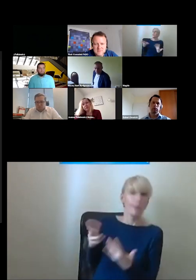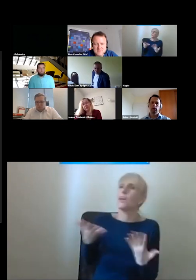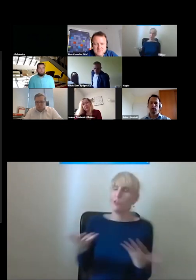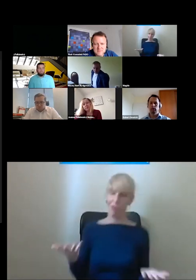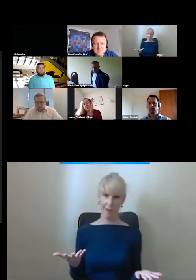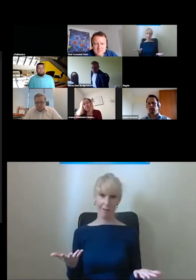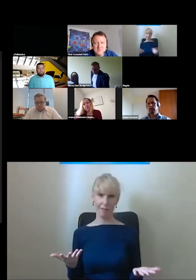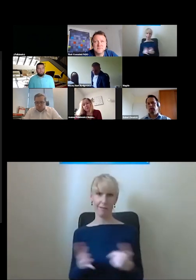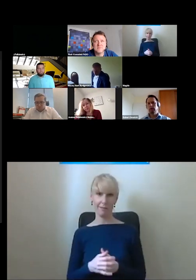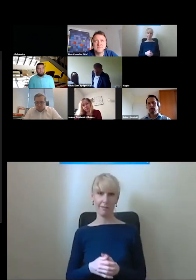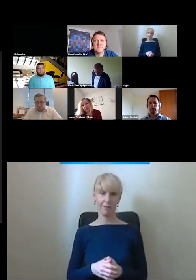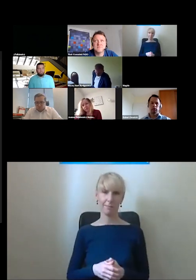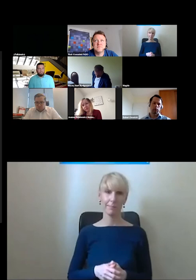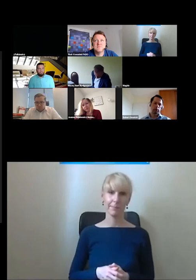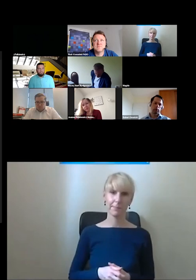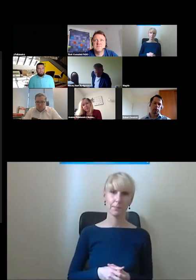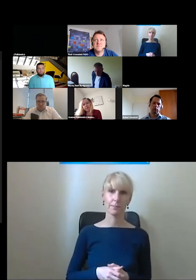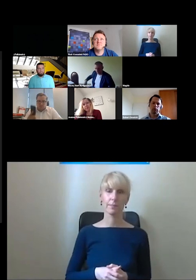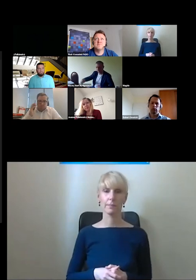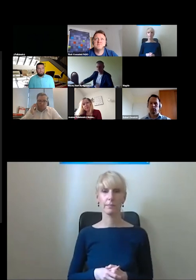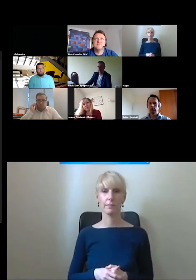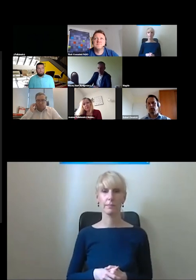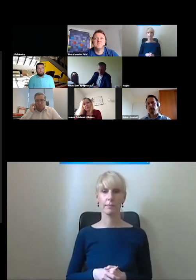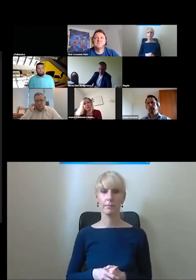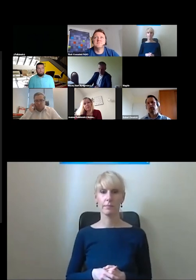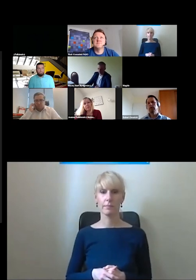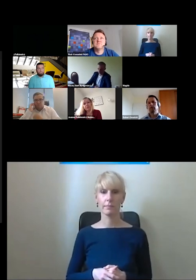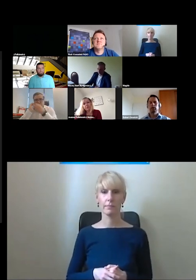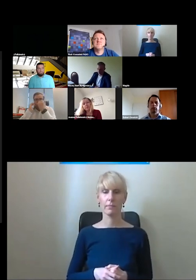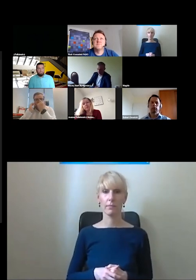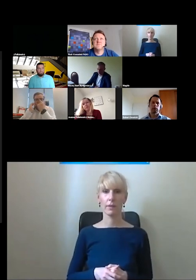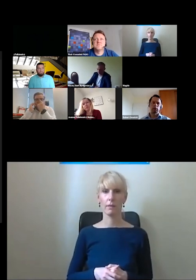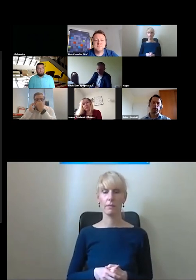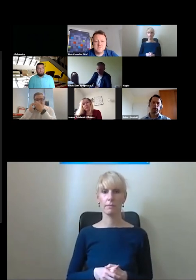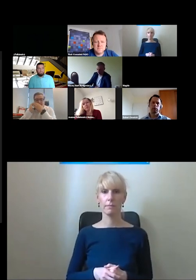wymacać odnaleźć żeby rzeczywiście